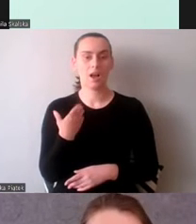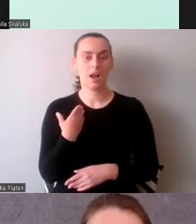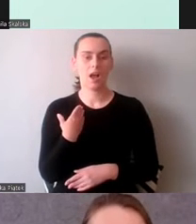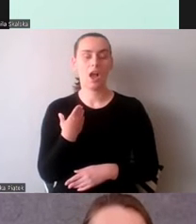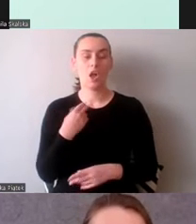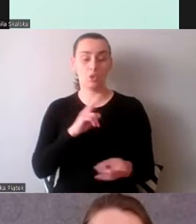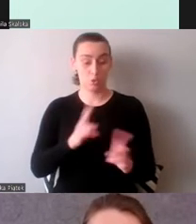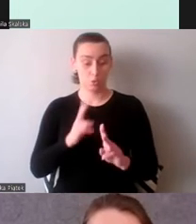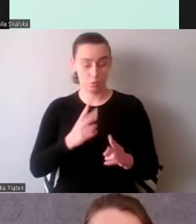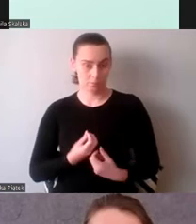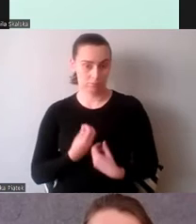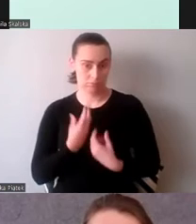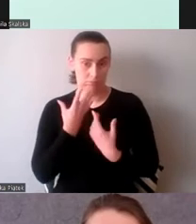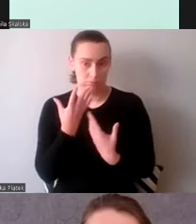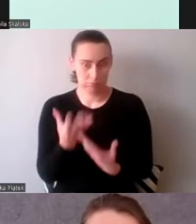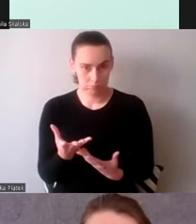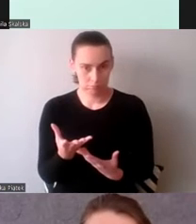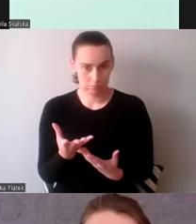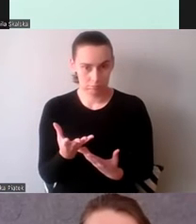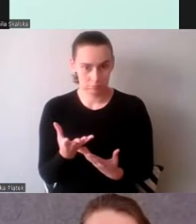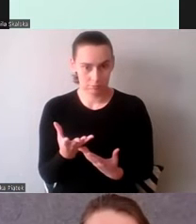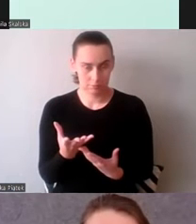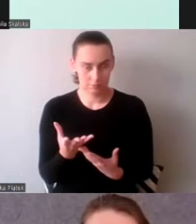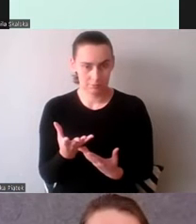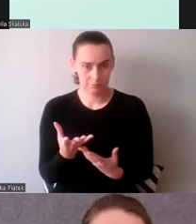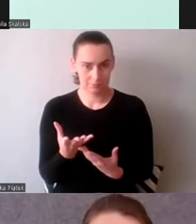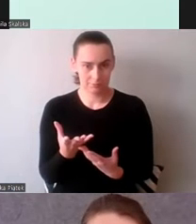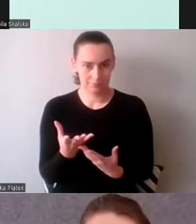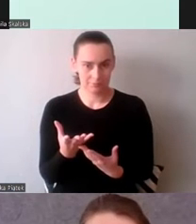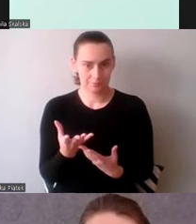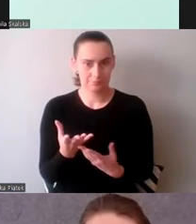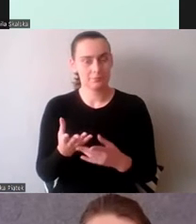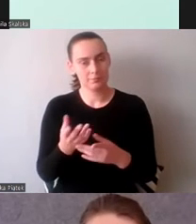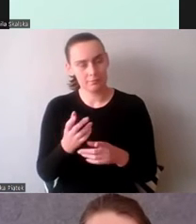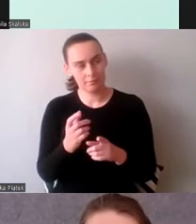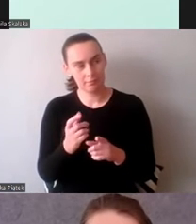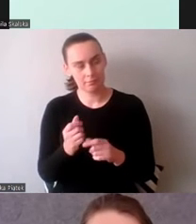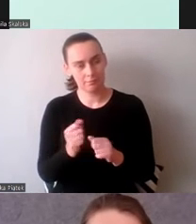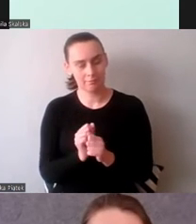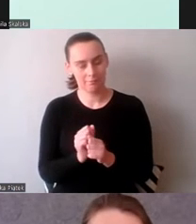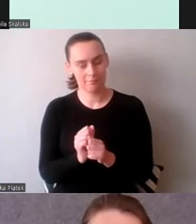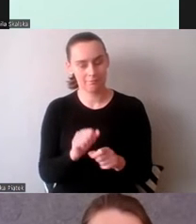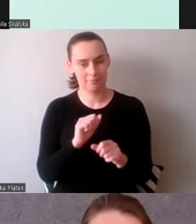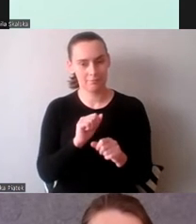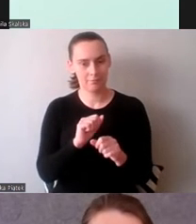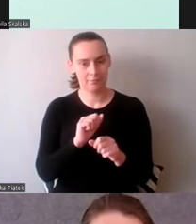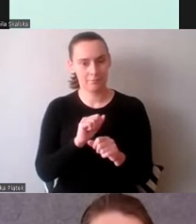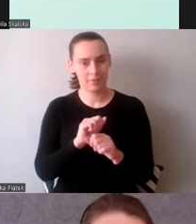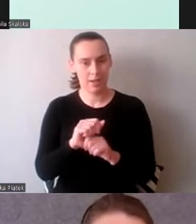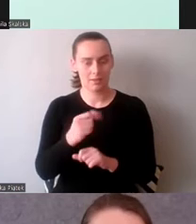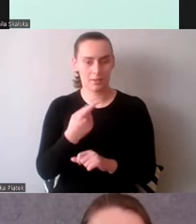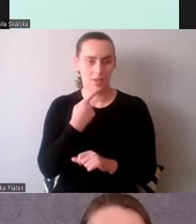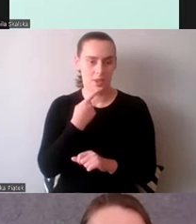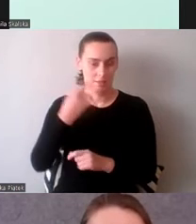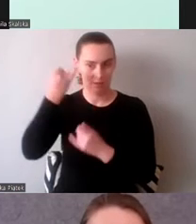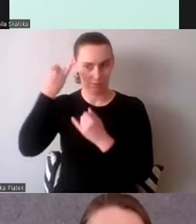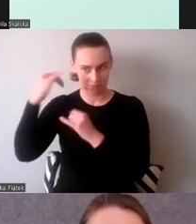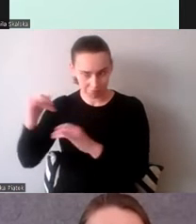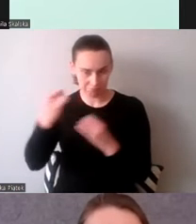pojawiają się zarówno w jednym, jak i drugim języku rozmowy,